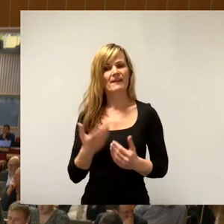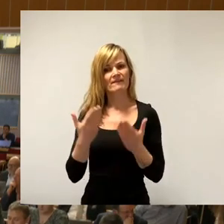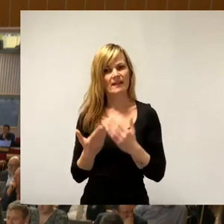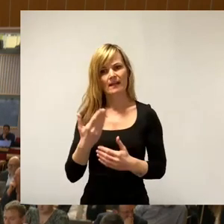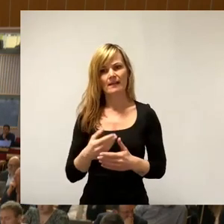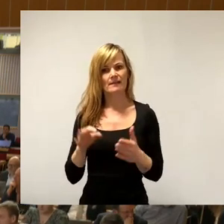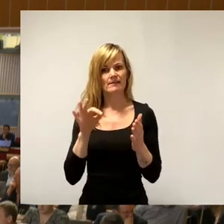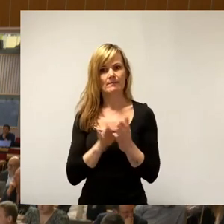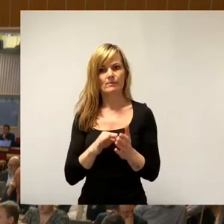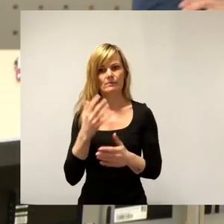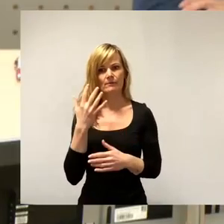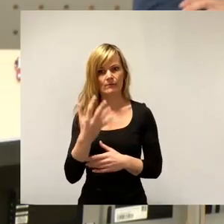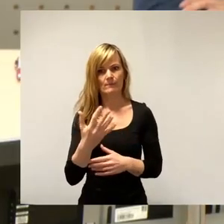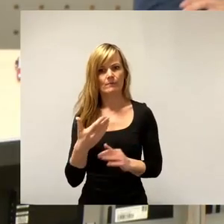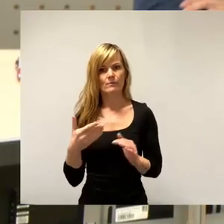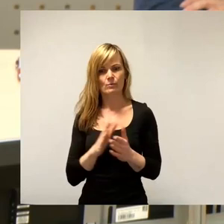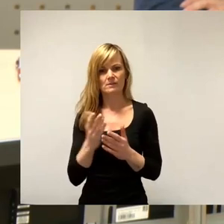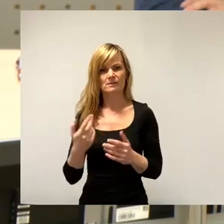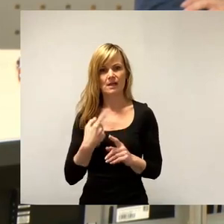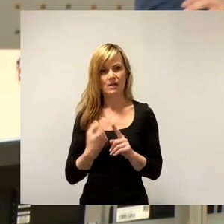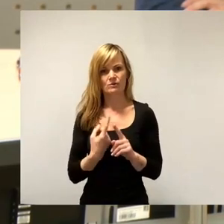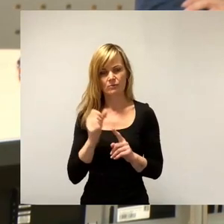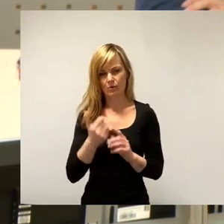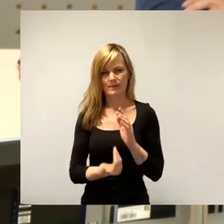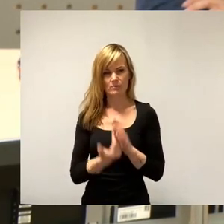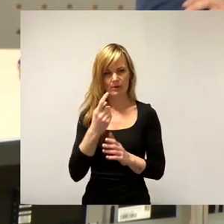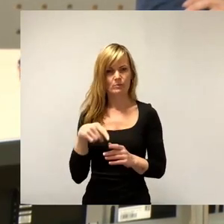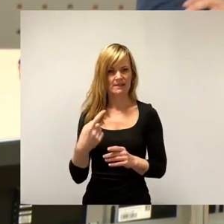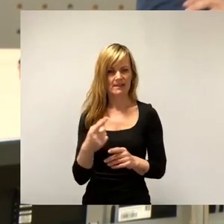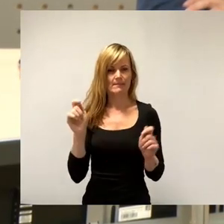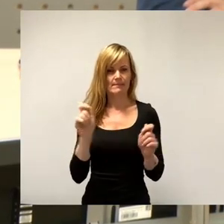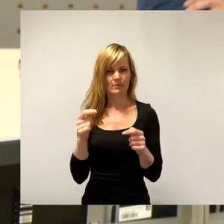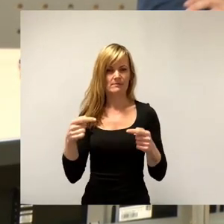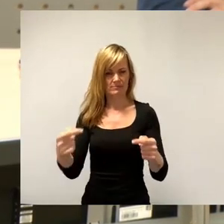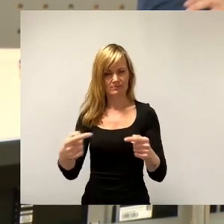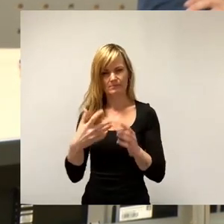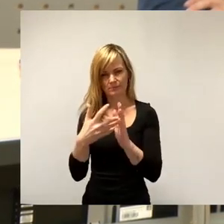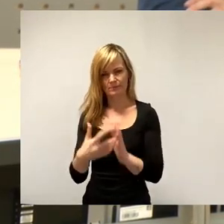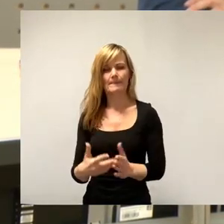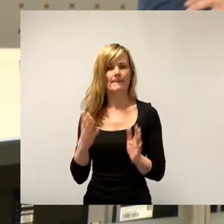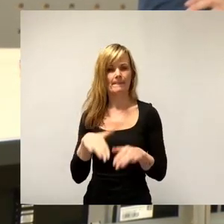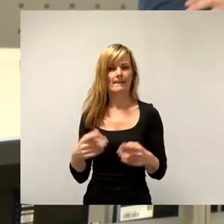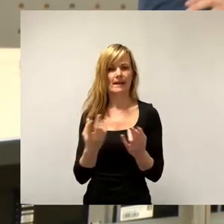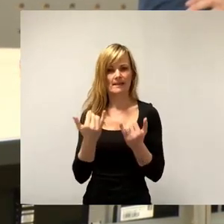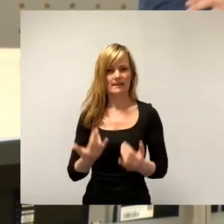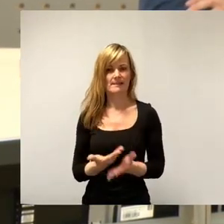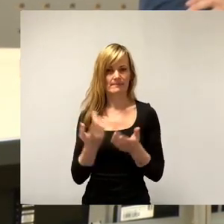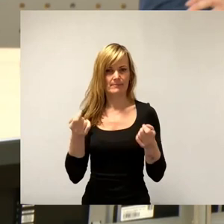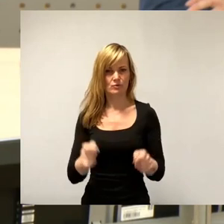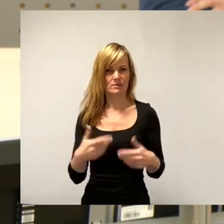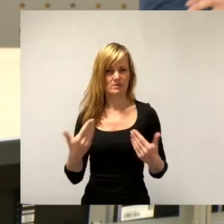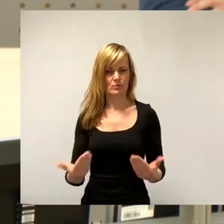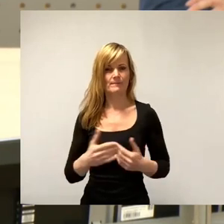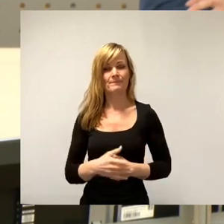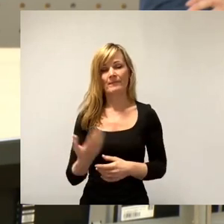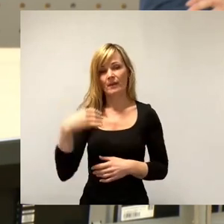Zählung und eine Auszeit beantragen sollen. Sei es drum, jetzt haben wir halt den Beschluss, so wie er ist. Im Sommer des letzten Jahres freuten